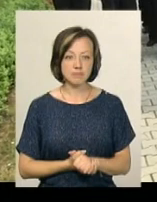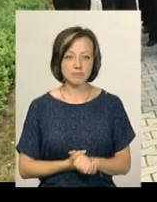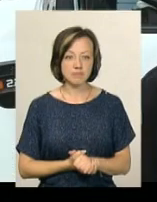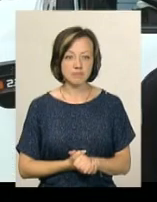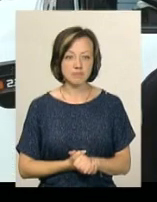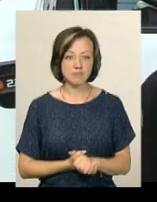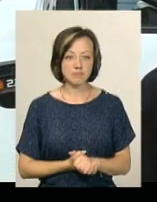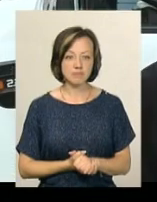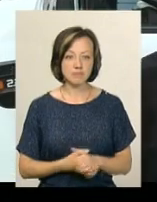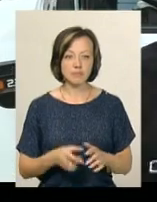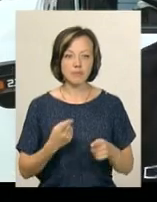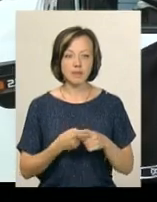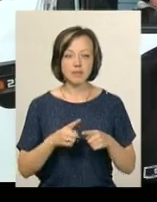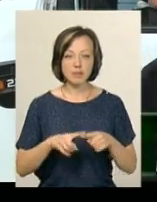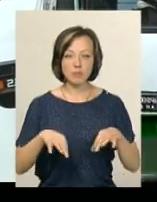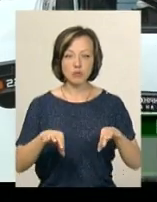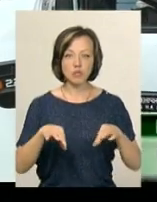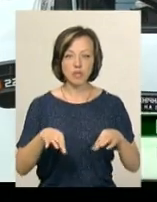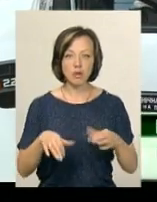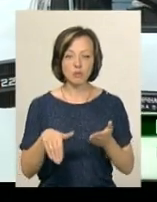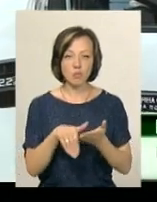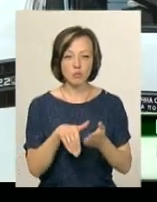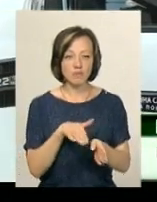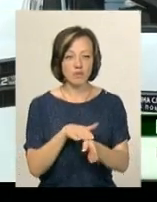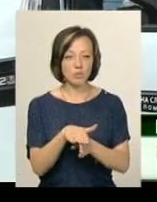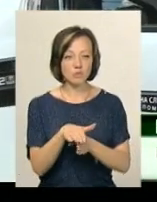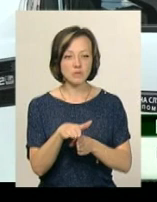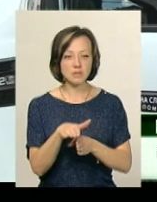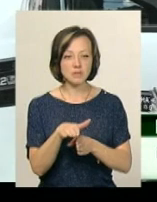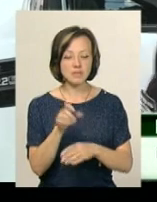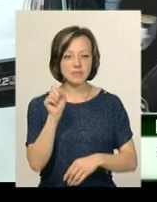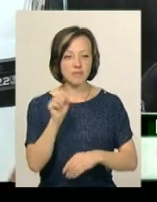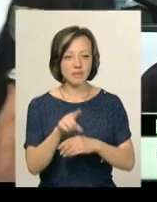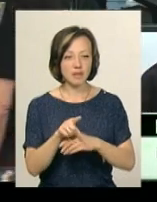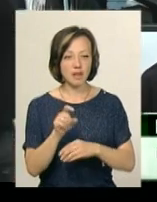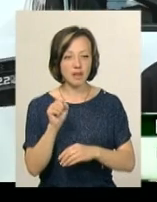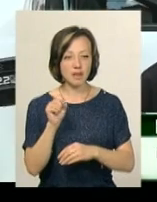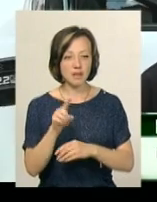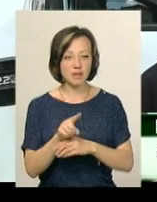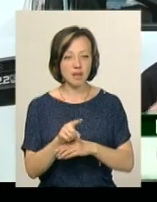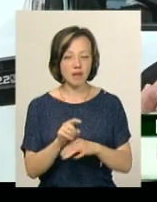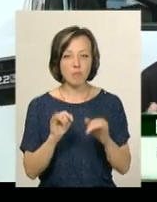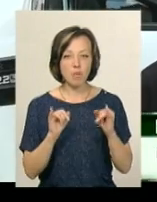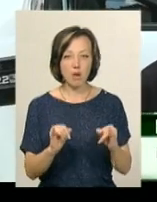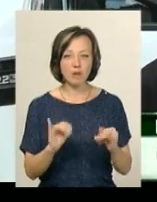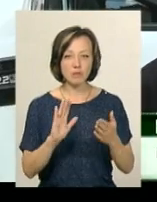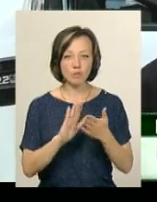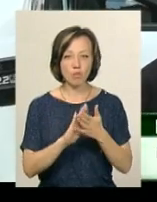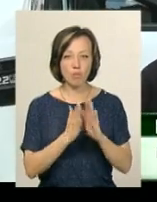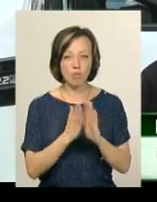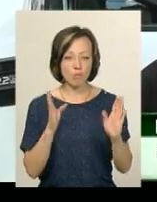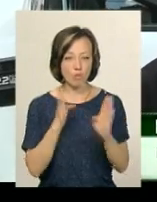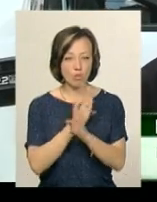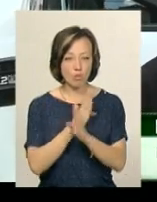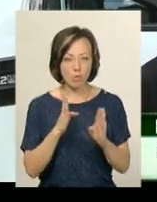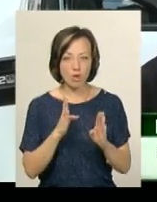Ця машина нам допоможе виконувати завдання в поганих погодних умовах,